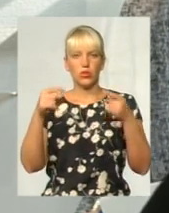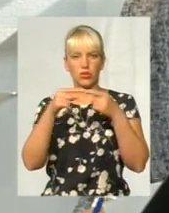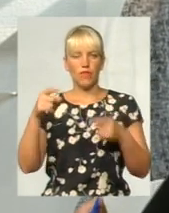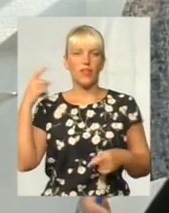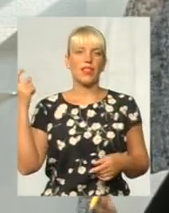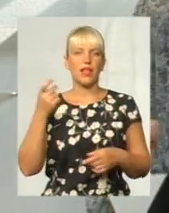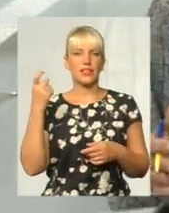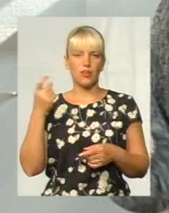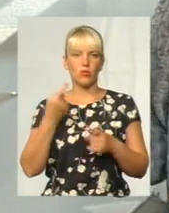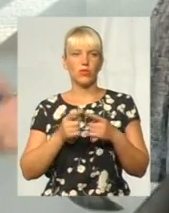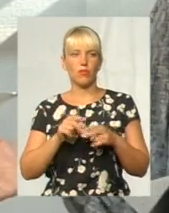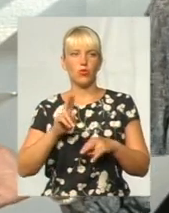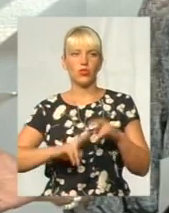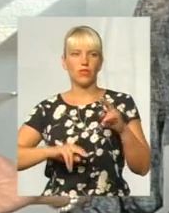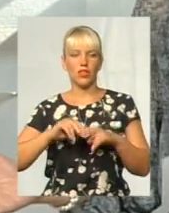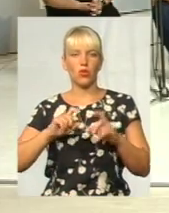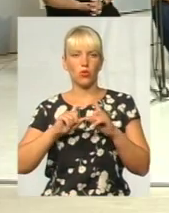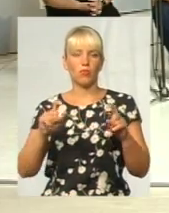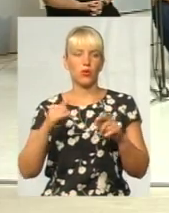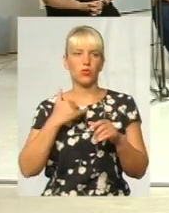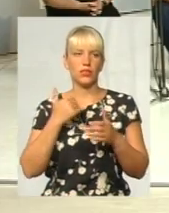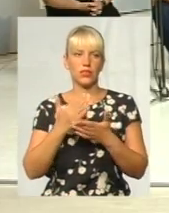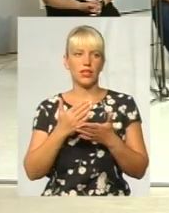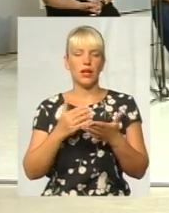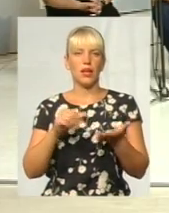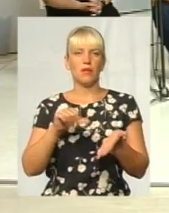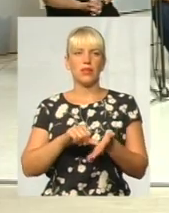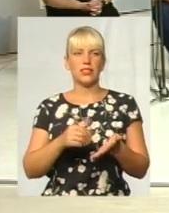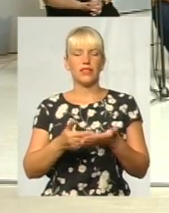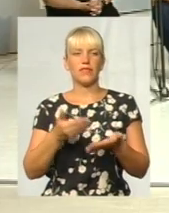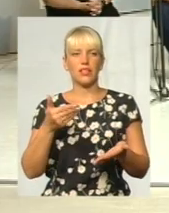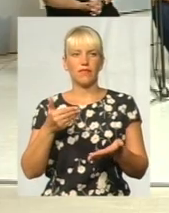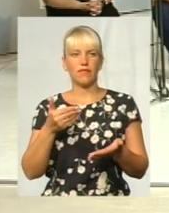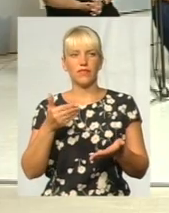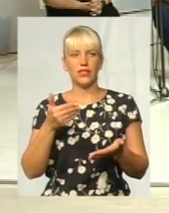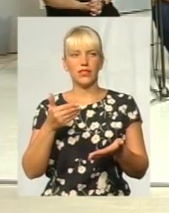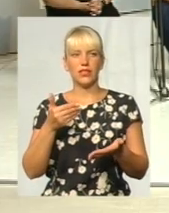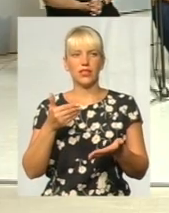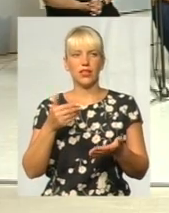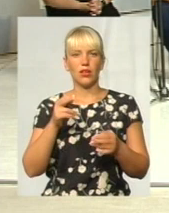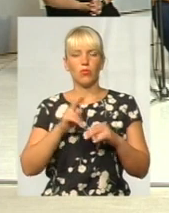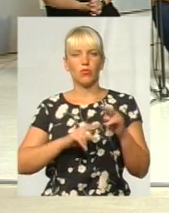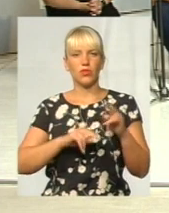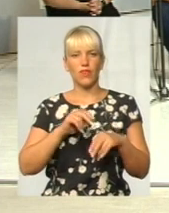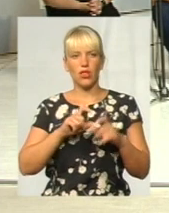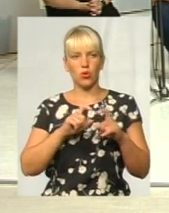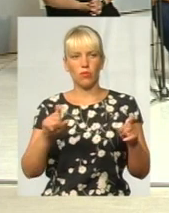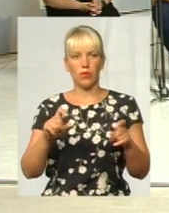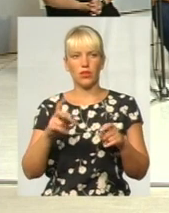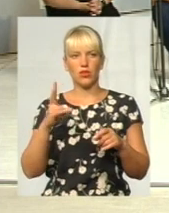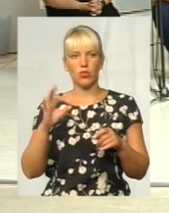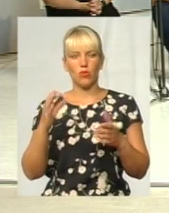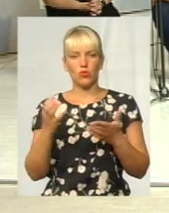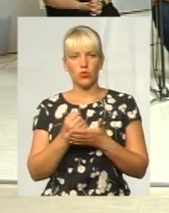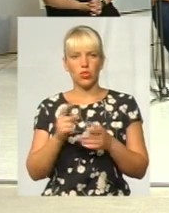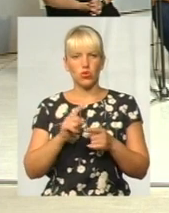будівельної компанії. Ну, я так розумію, у нас є представник від, власне... Від будівельних... Але вони ж, все ж виходить, одна